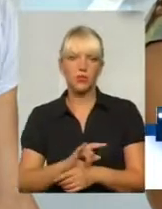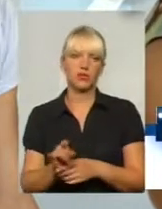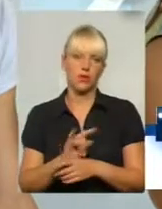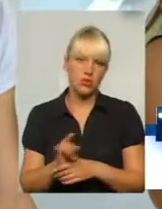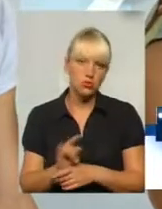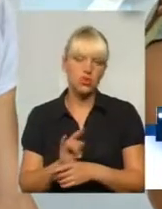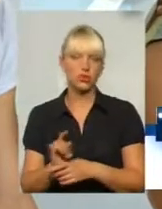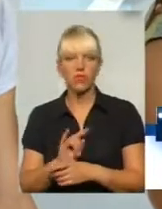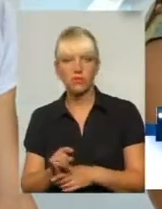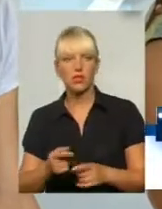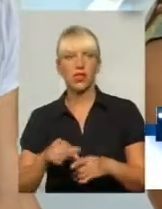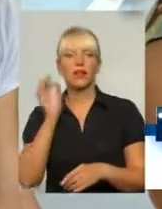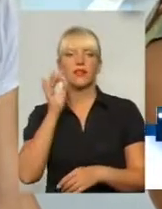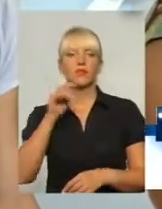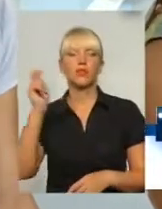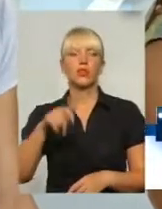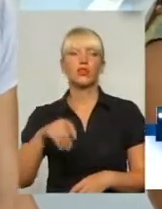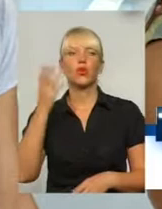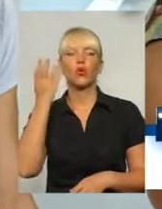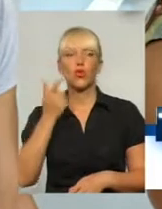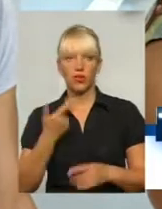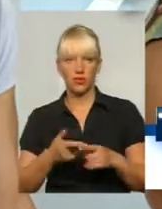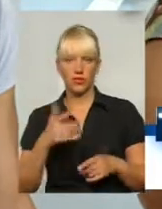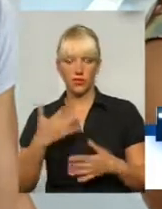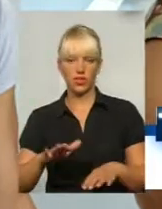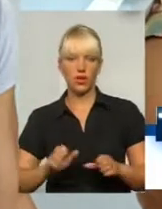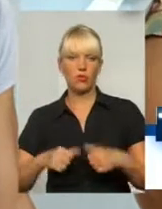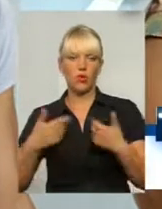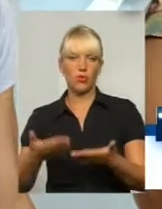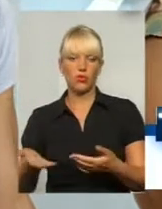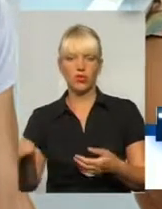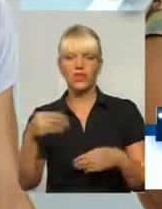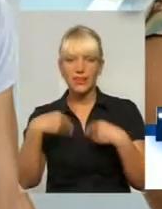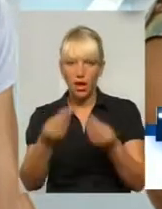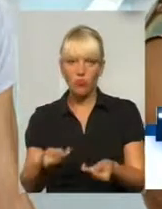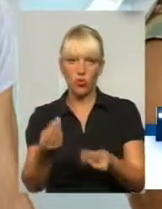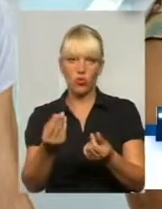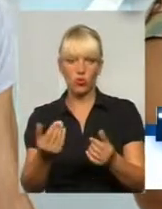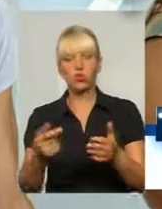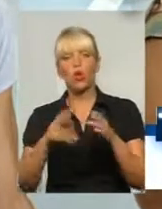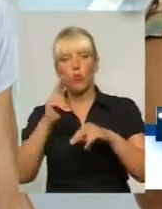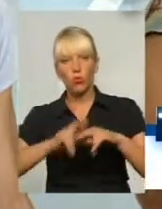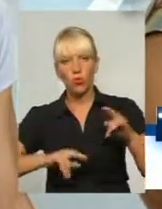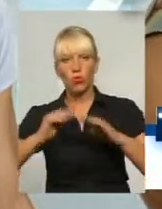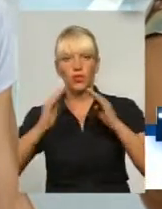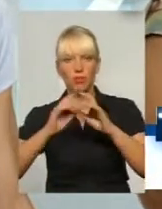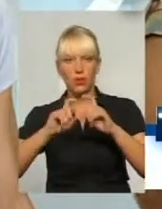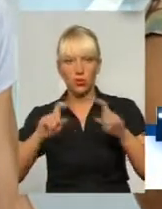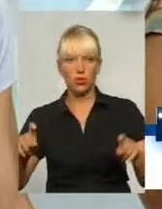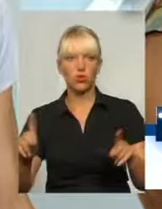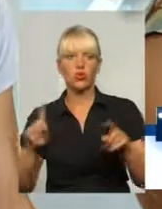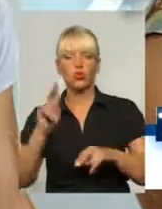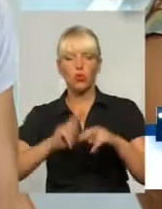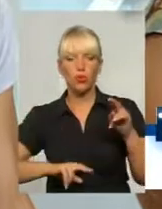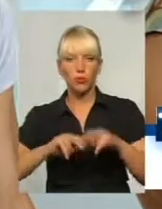брешуть, брешуть. Німці приїхали, коли ж вони пропонували, що дамо гроші, будуйте притулок. Але щоб побудувати притулок, вони ж